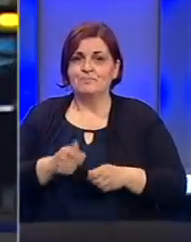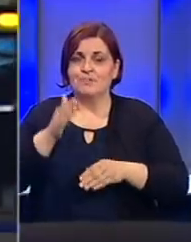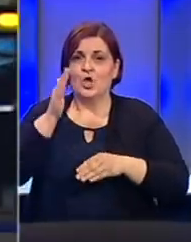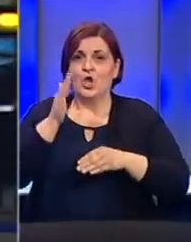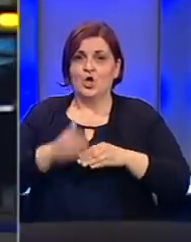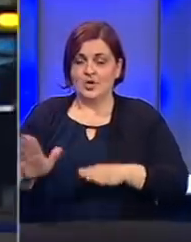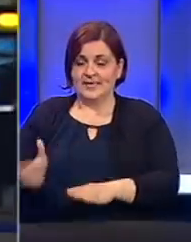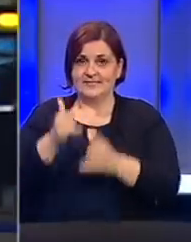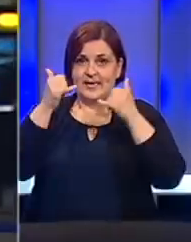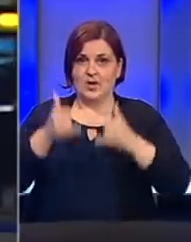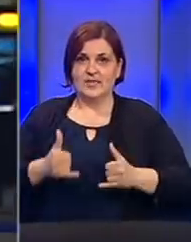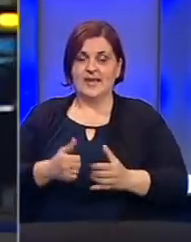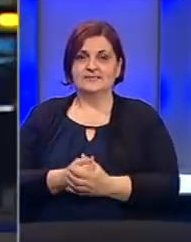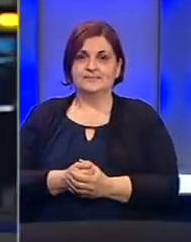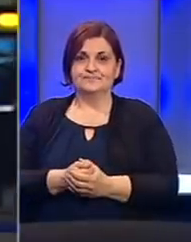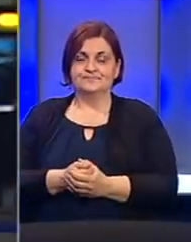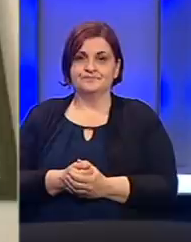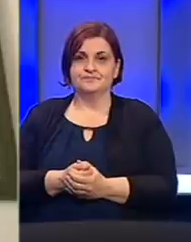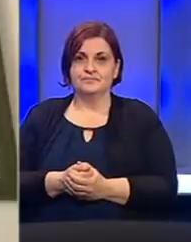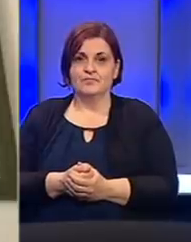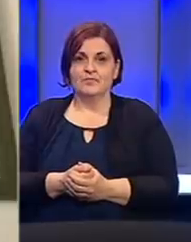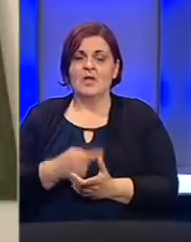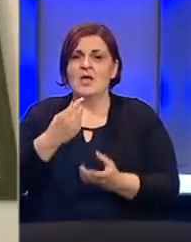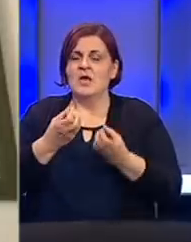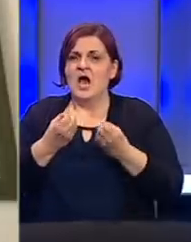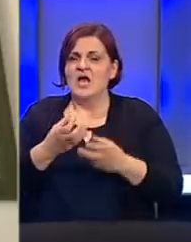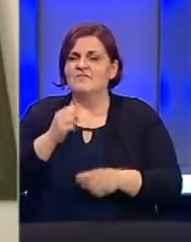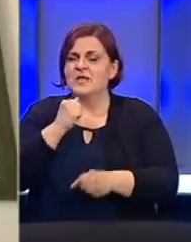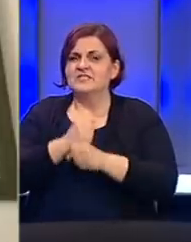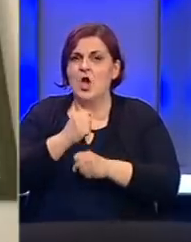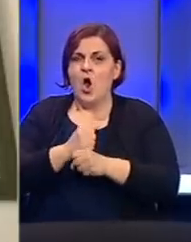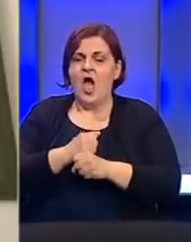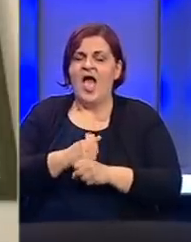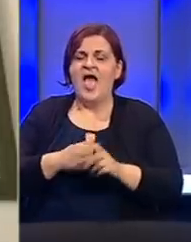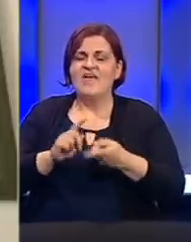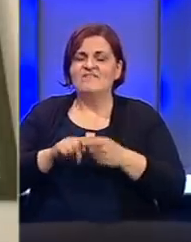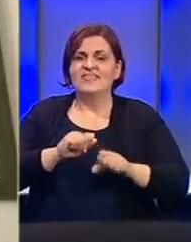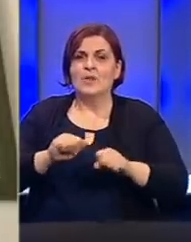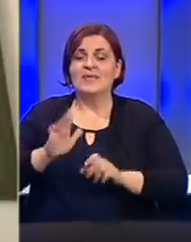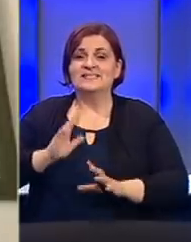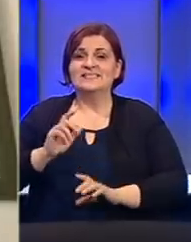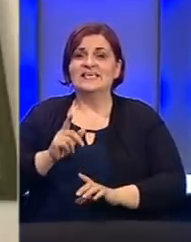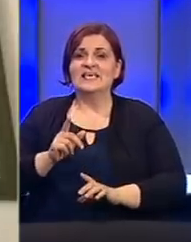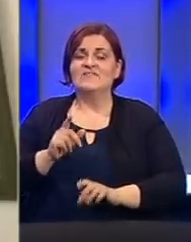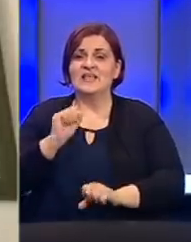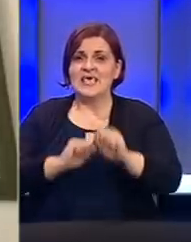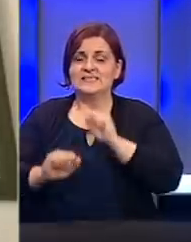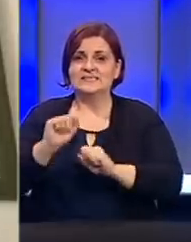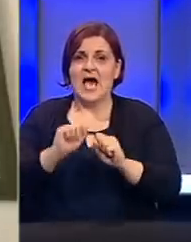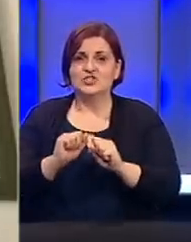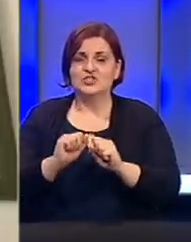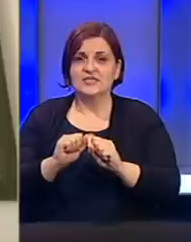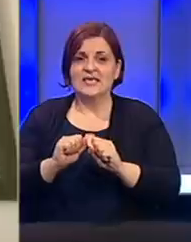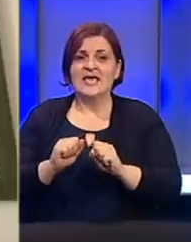poslova. Rok je iste kao danas. Pošla je informacija o radu Federalne uprave civilne zaštite